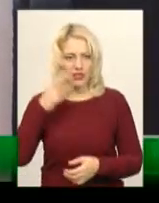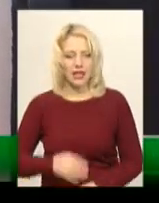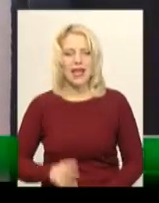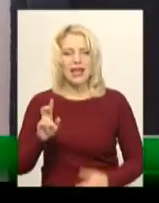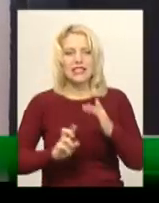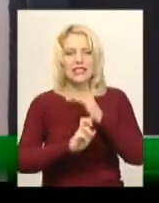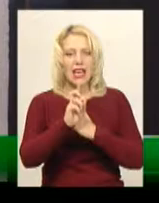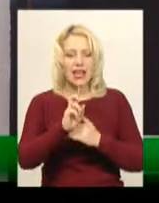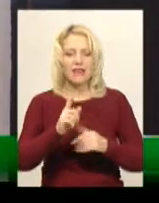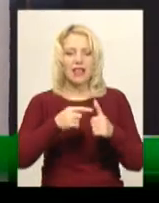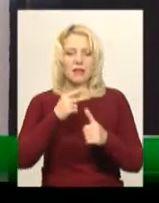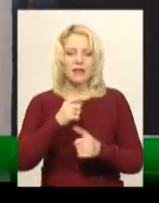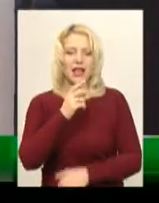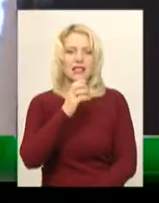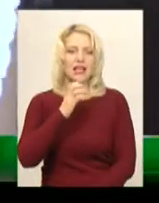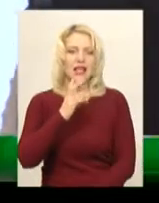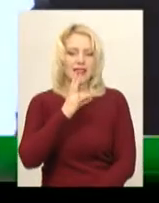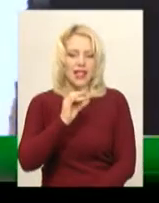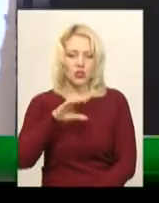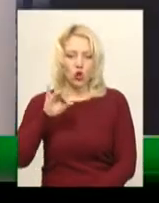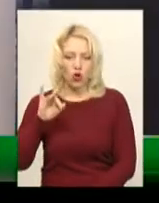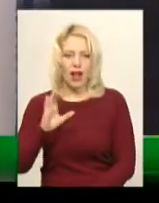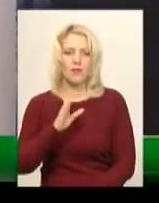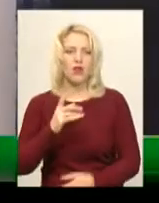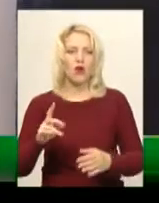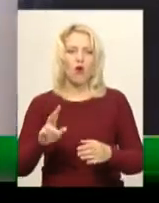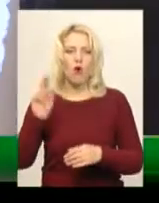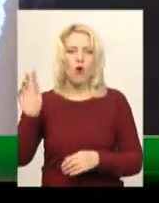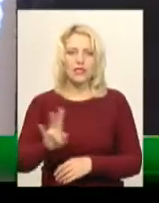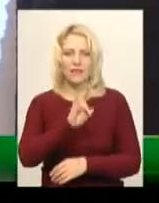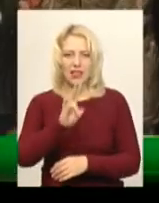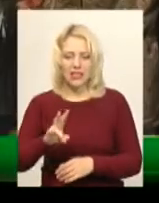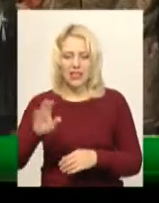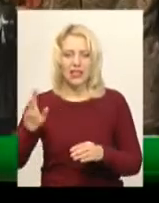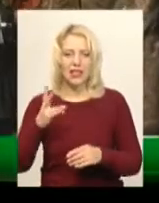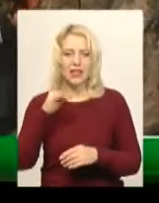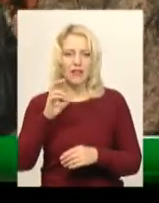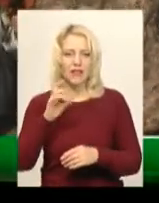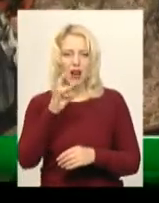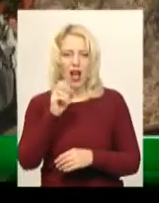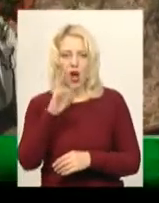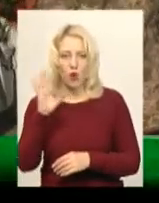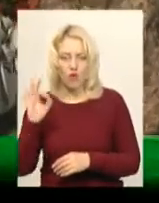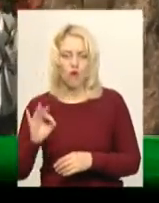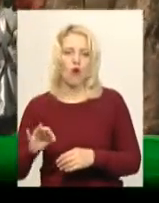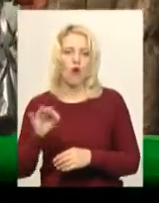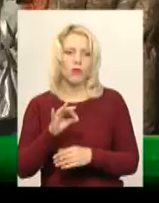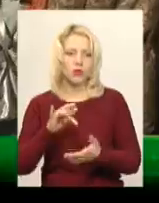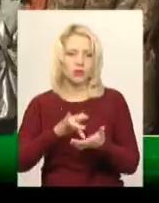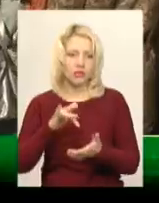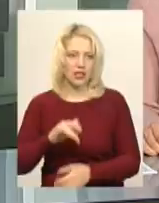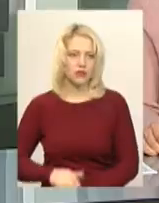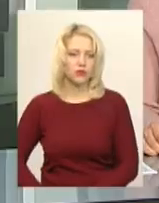'я святого Нестора Солунського, освятили сьогодні на території військової частини, що дислокується у мікрорайоні Ракове обласного центру.